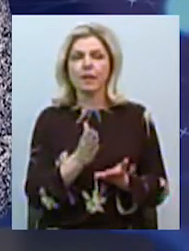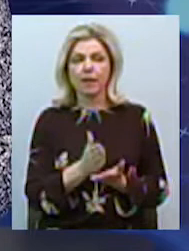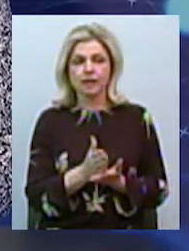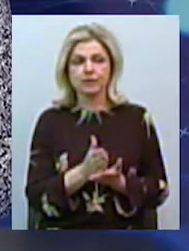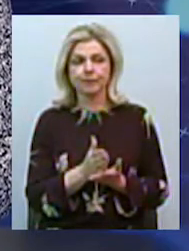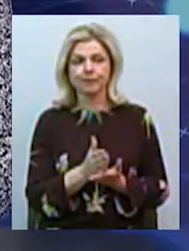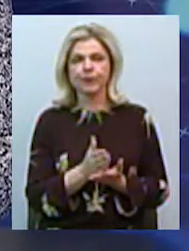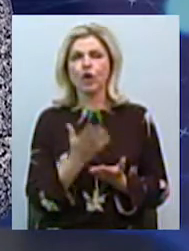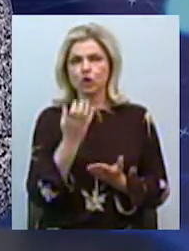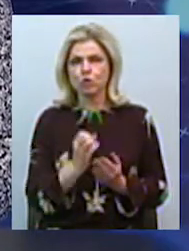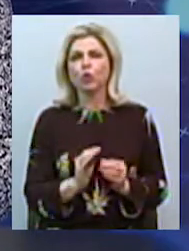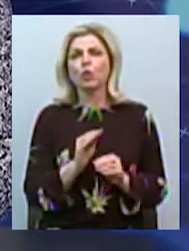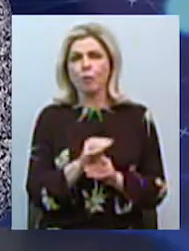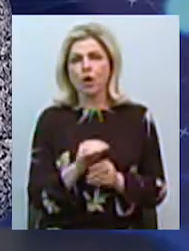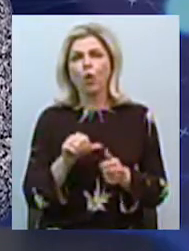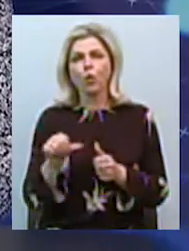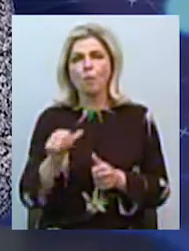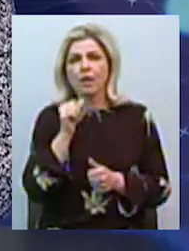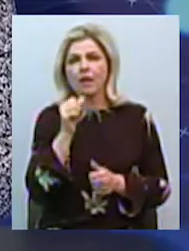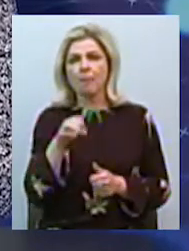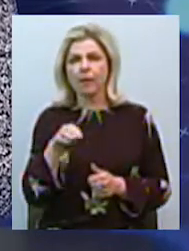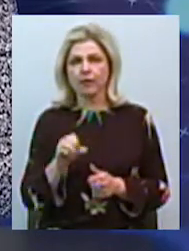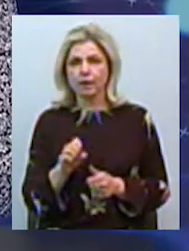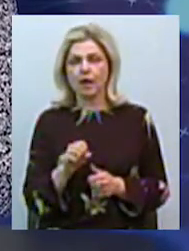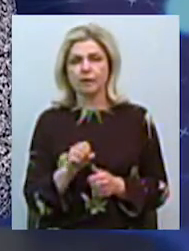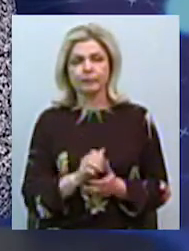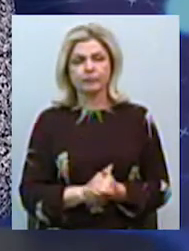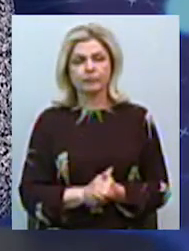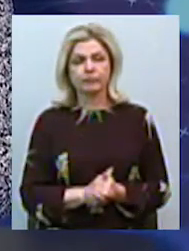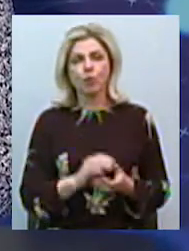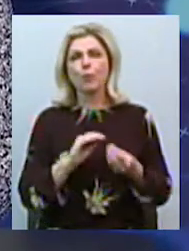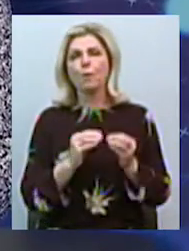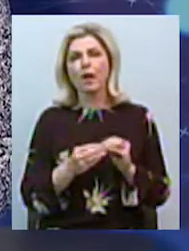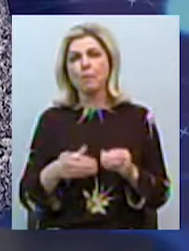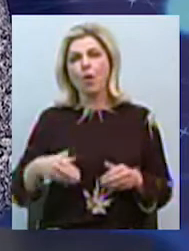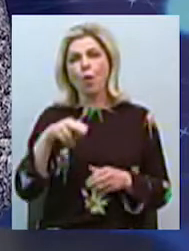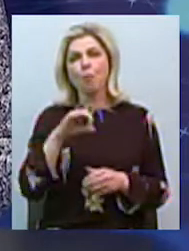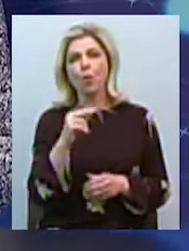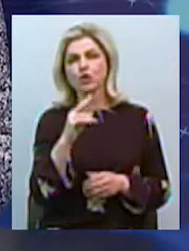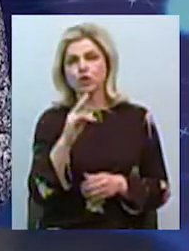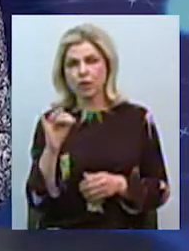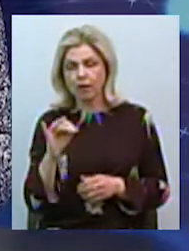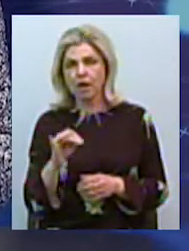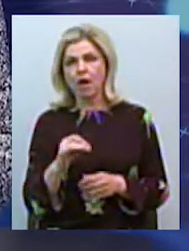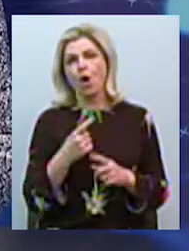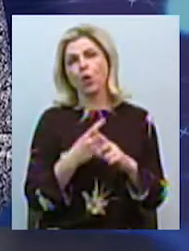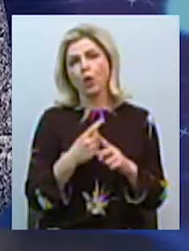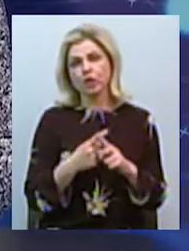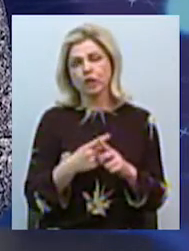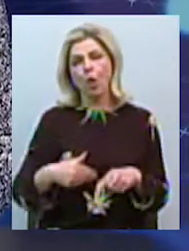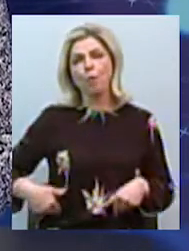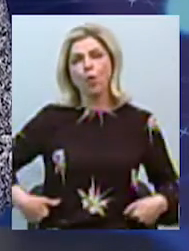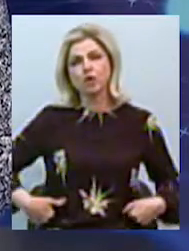сопутствуючі, помімо діабету, це проблеми з почками, пораження почек, хронічна почечна